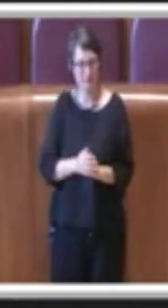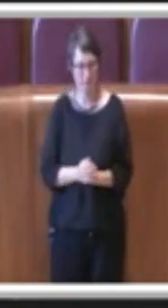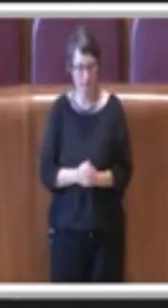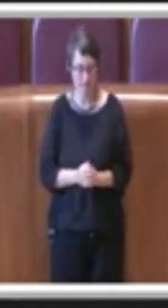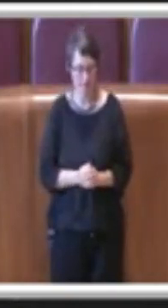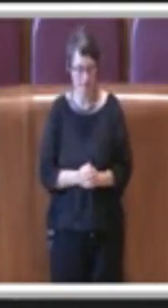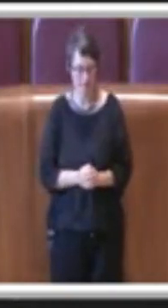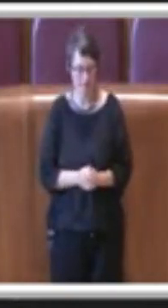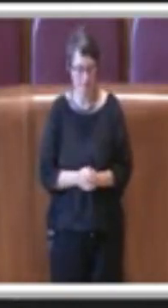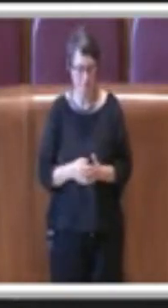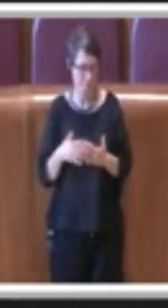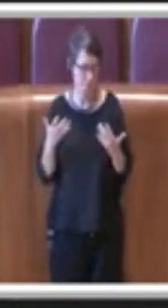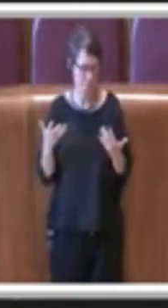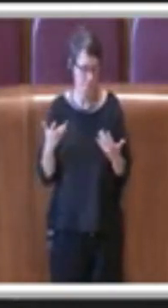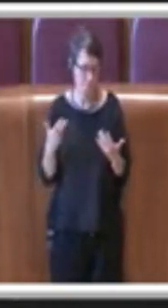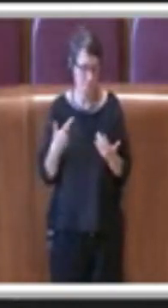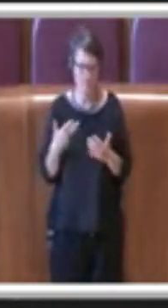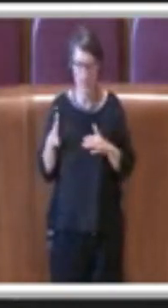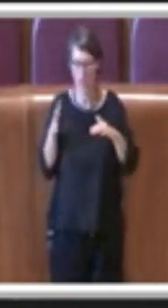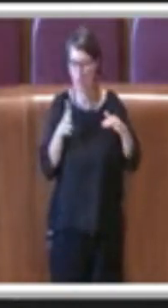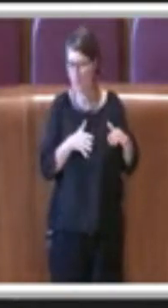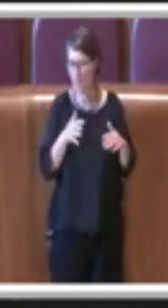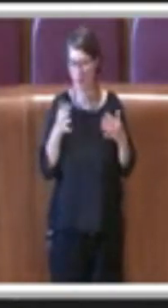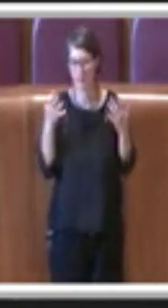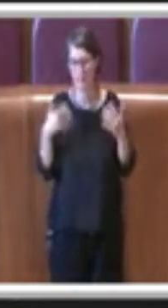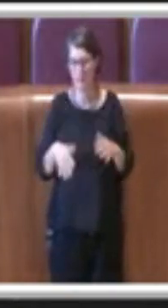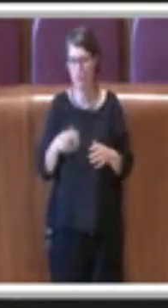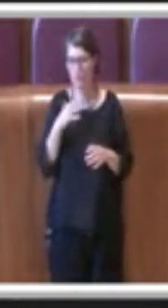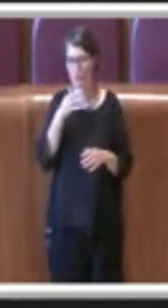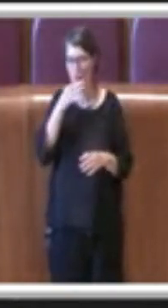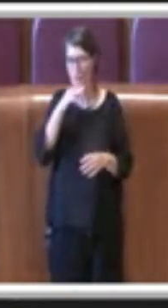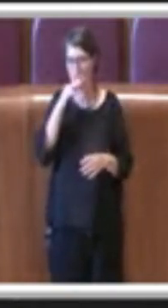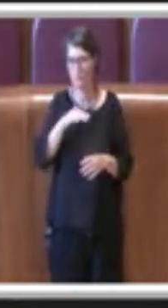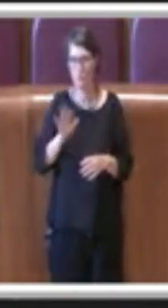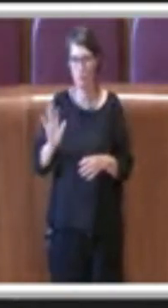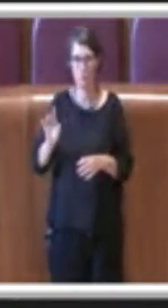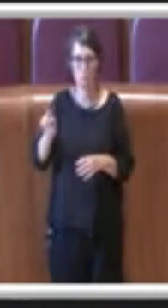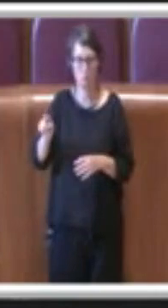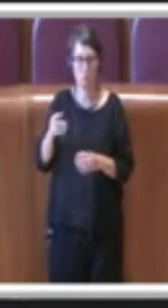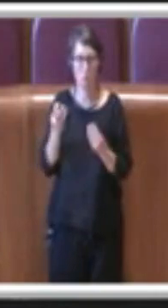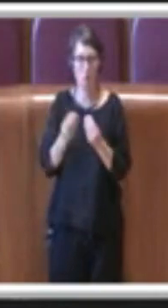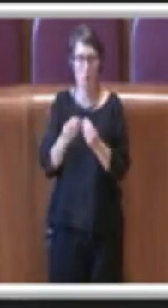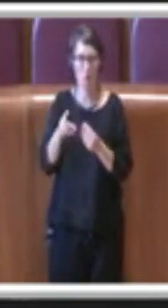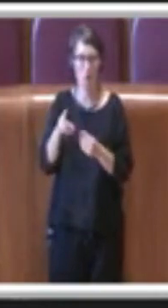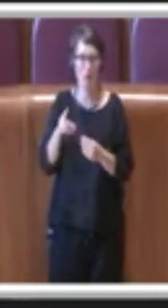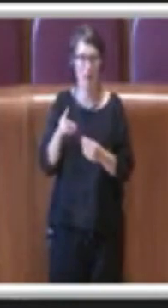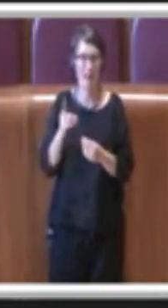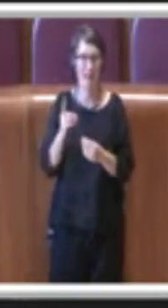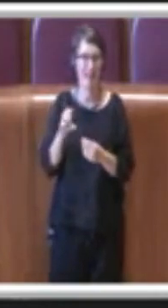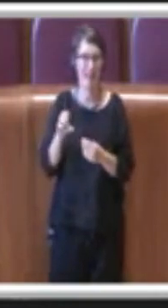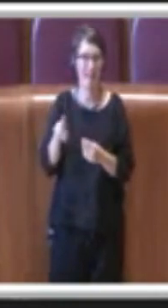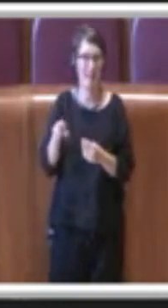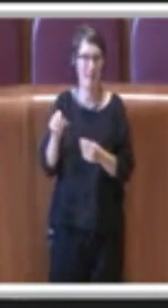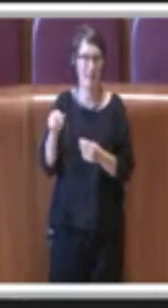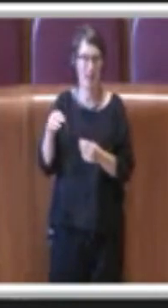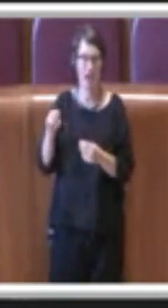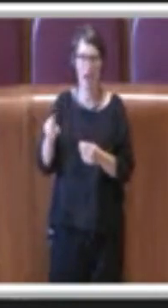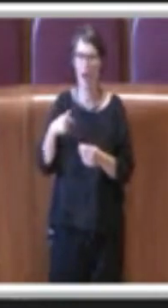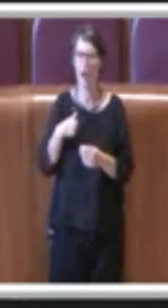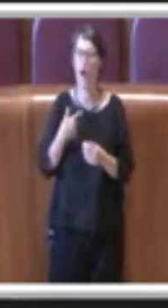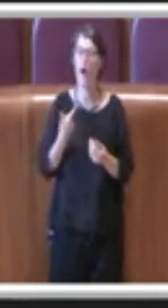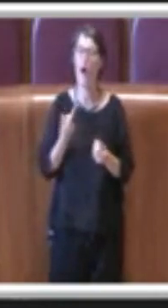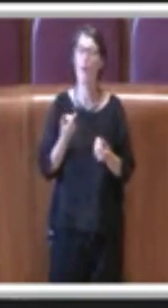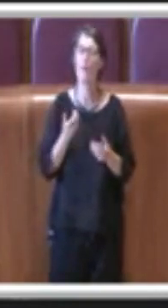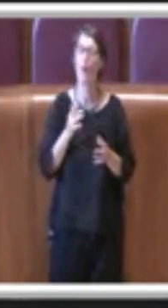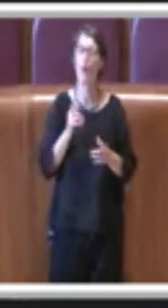a prescindere dalle cose che diceva il collega De Priamo sul decoro, sulla sicurezza, però poi